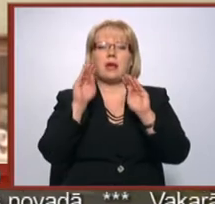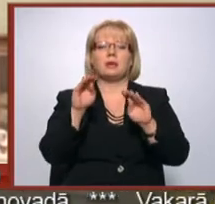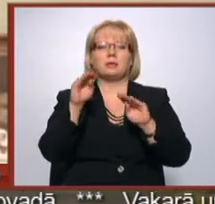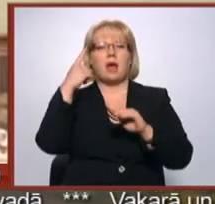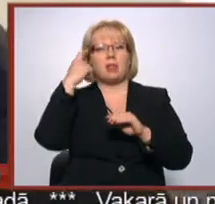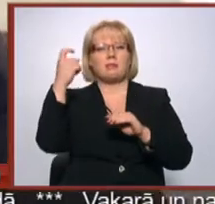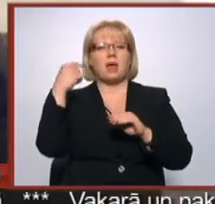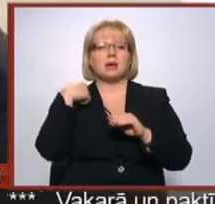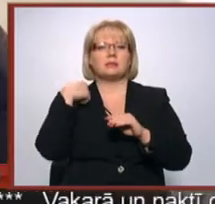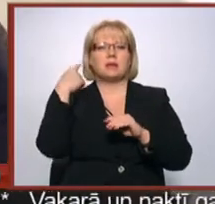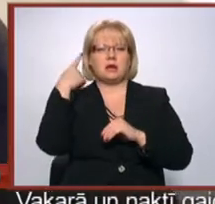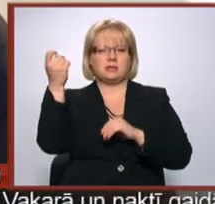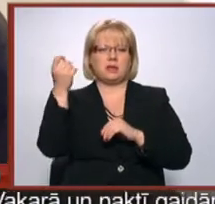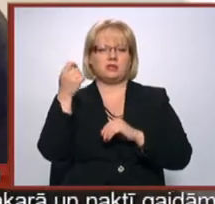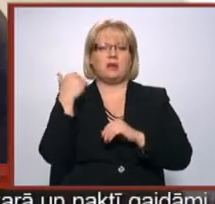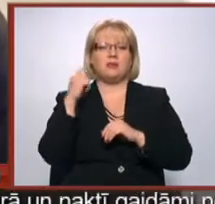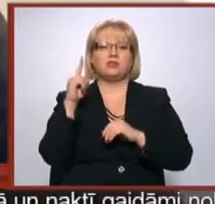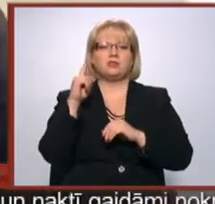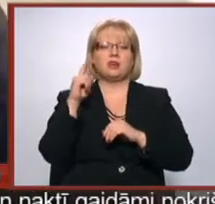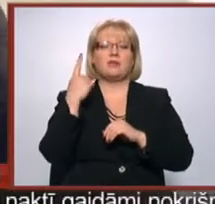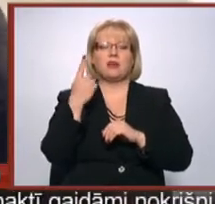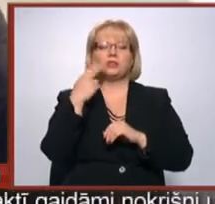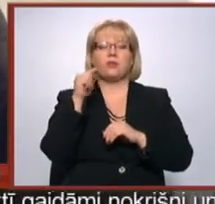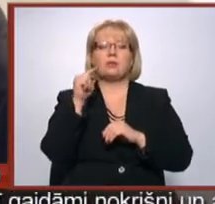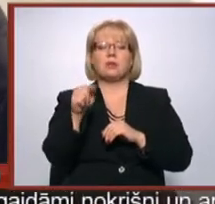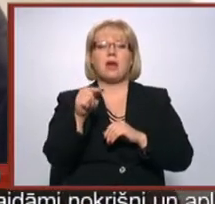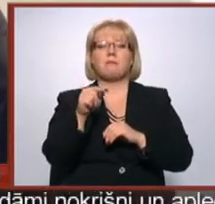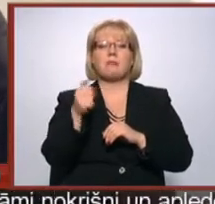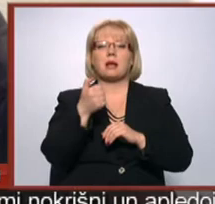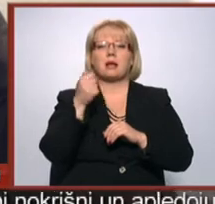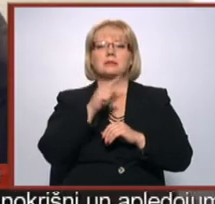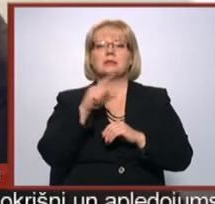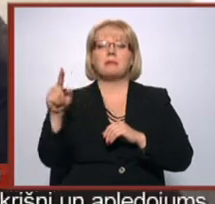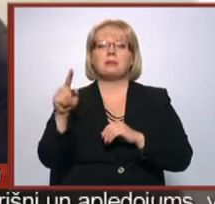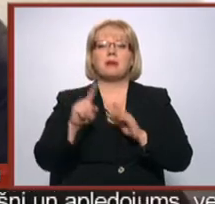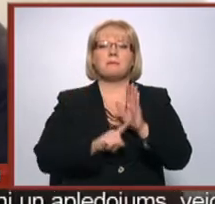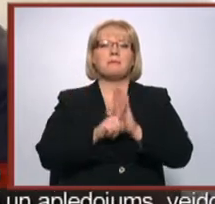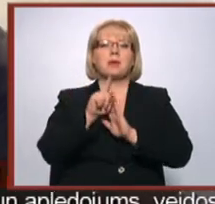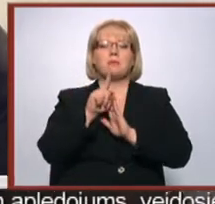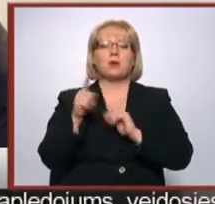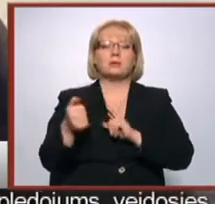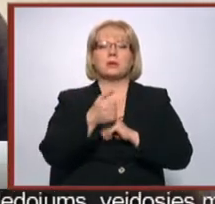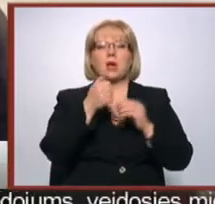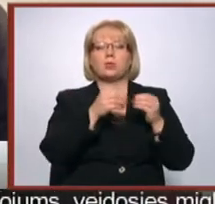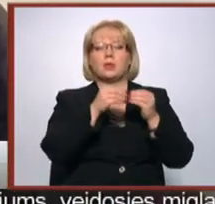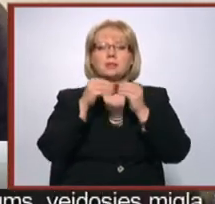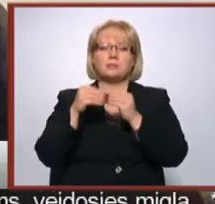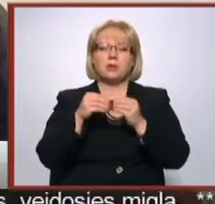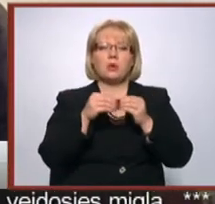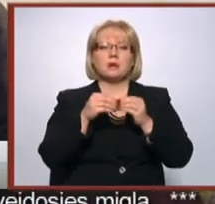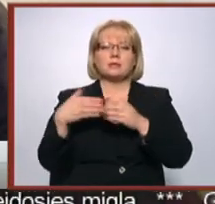es atcerēšu. Viņš ir viens no tiem, kas gadsimta, nu, tajos pirmajos gadu desmitos